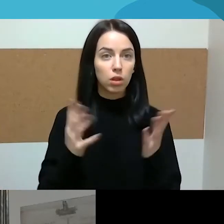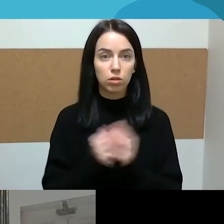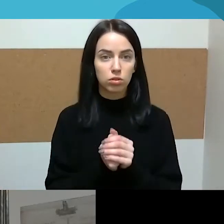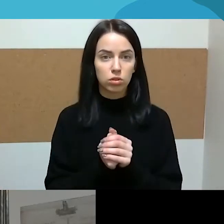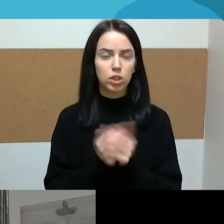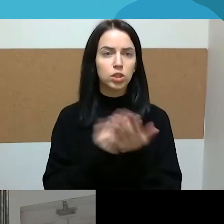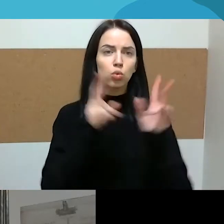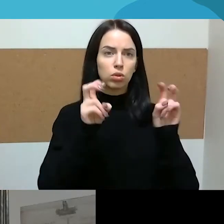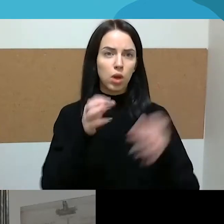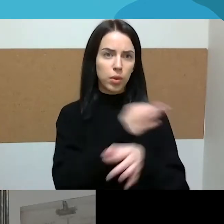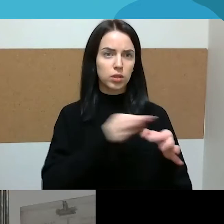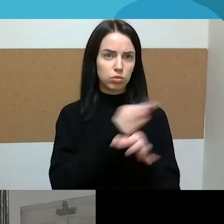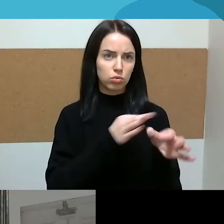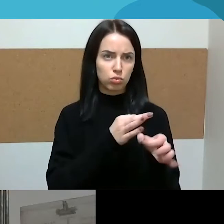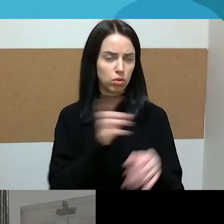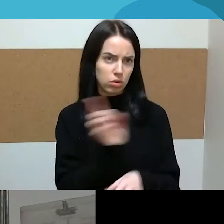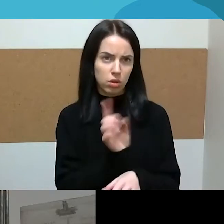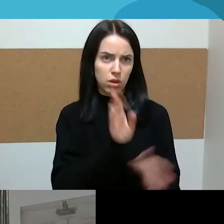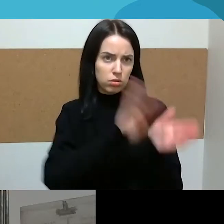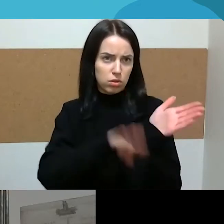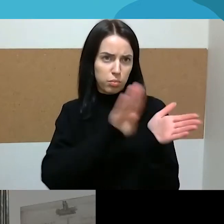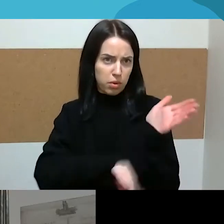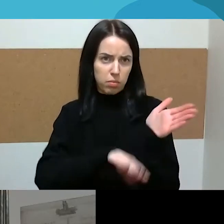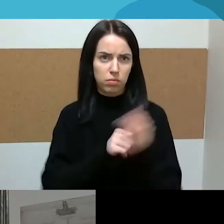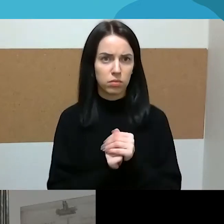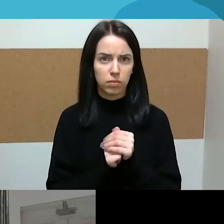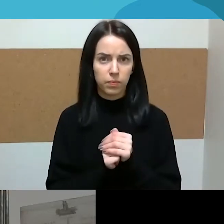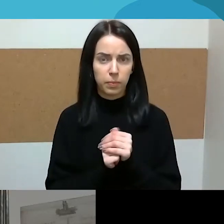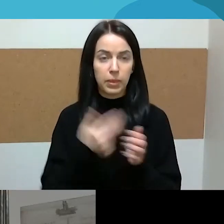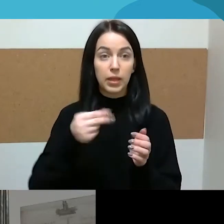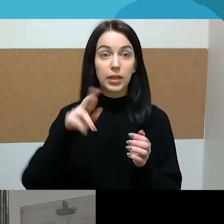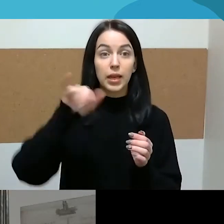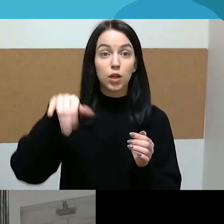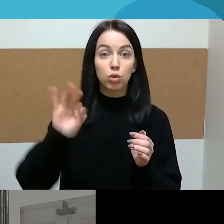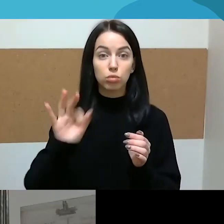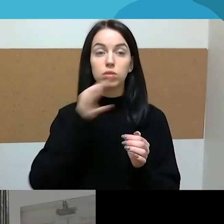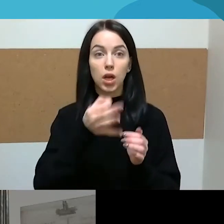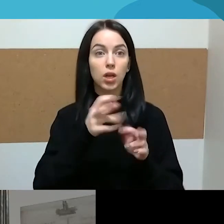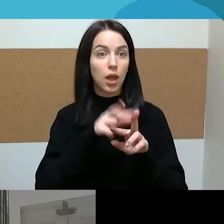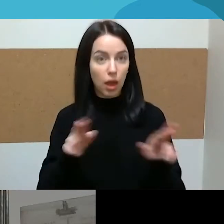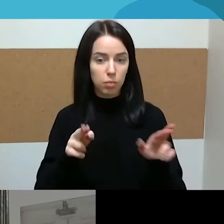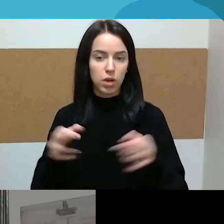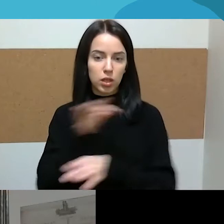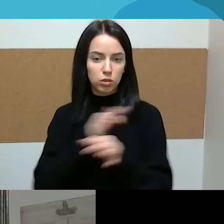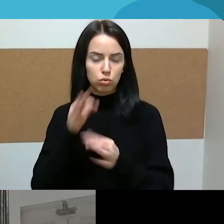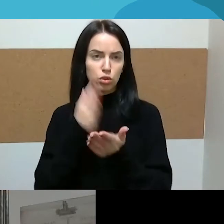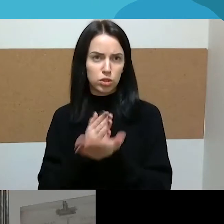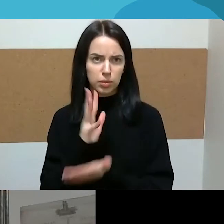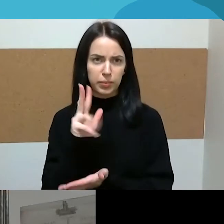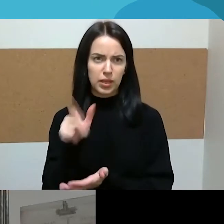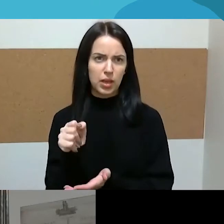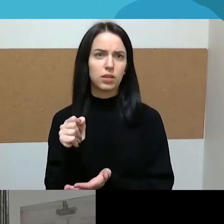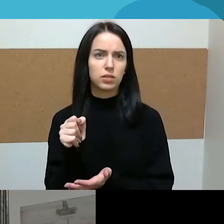diskutuoti, kaip nėra jūs, vat sako, jam keista, kad šitą diskusiją vyksta. Jo matyti šeima, jo ratas, bičiuliu, bendradarbiu, nu,